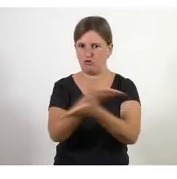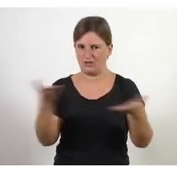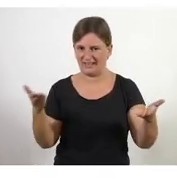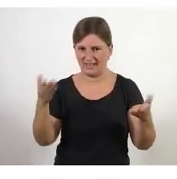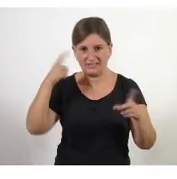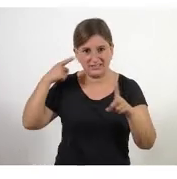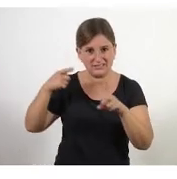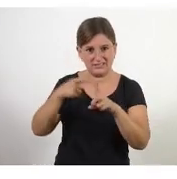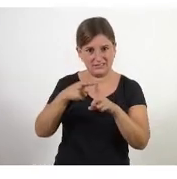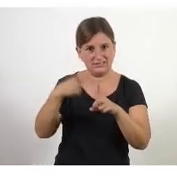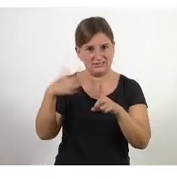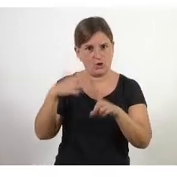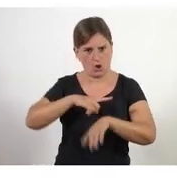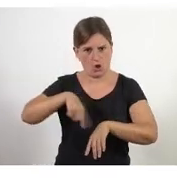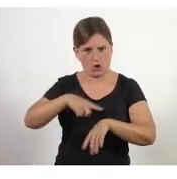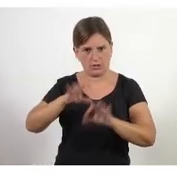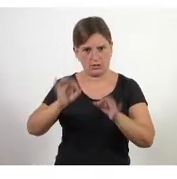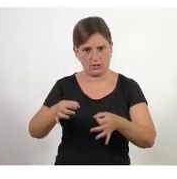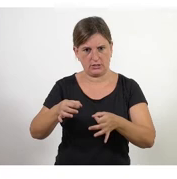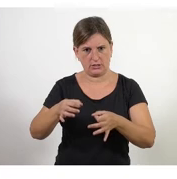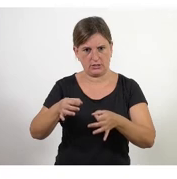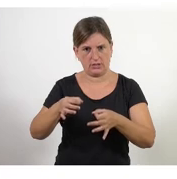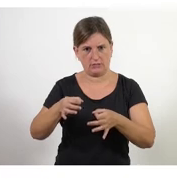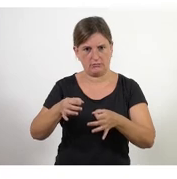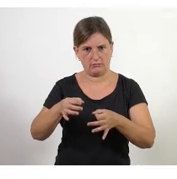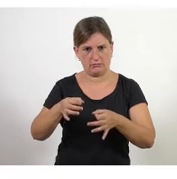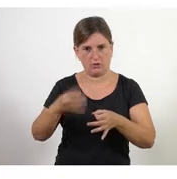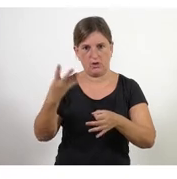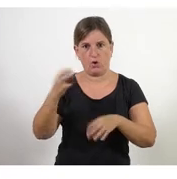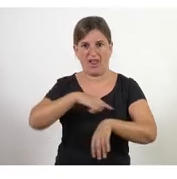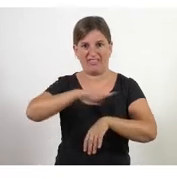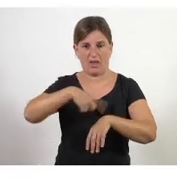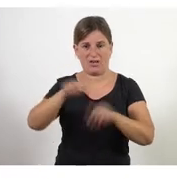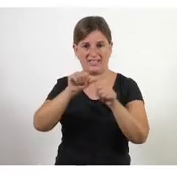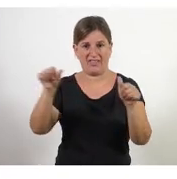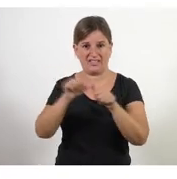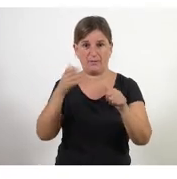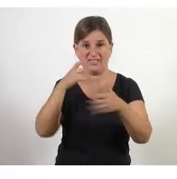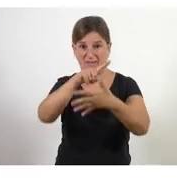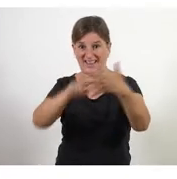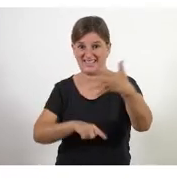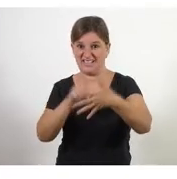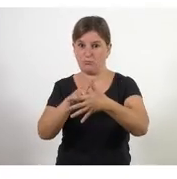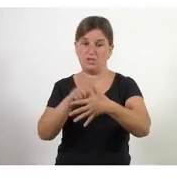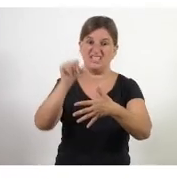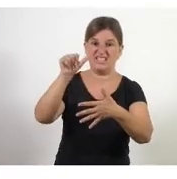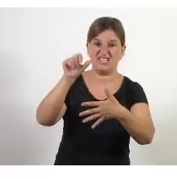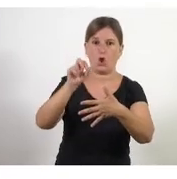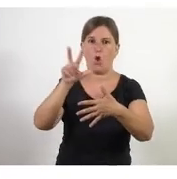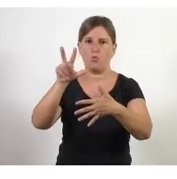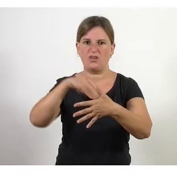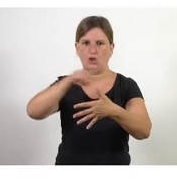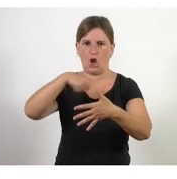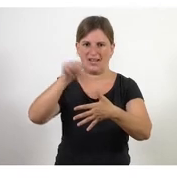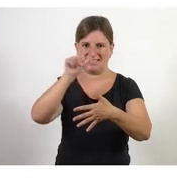dedica aquí estem parlant de 5 blocs 40 hores setmanals doncs li dediqués 6-8 hores cada setmana